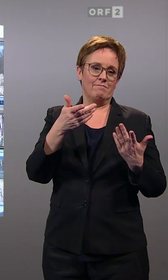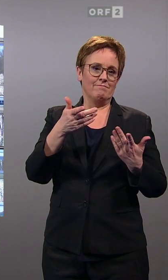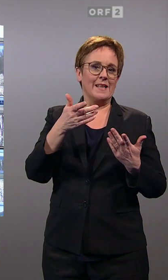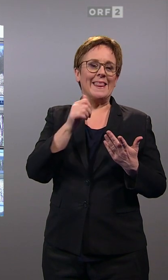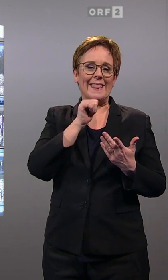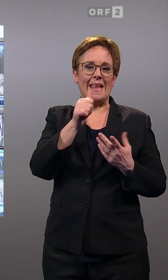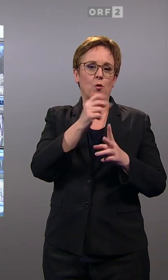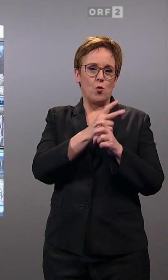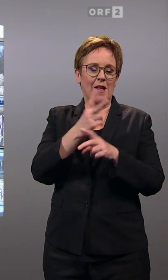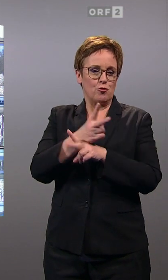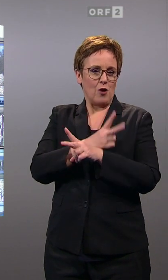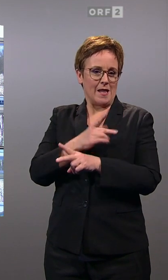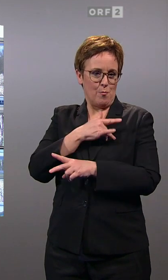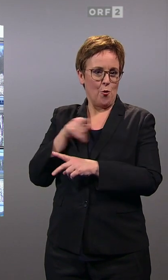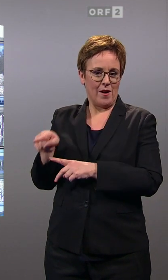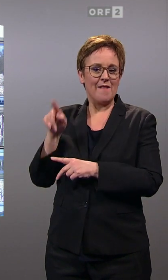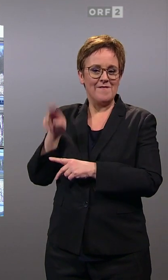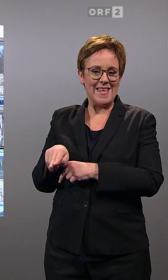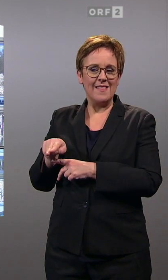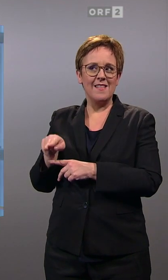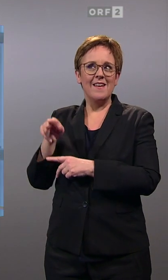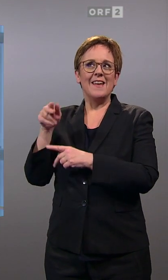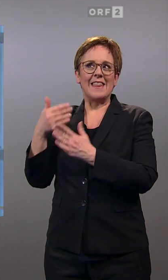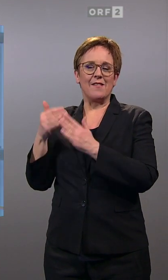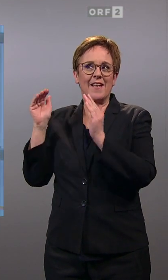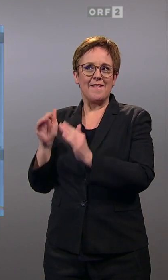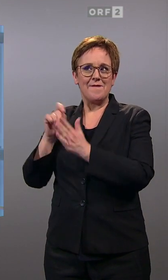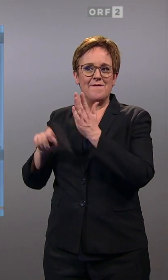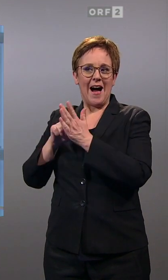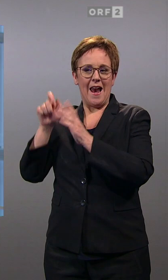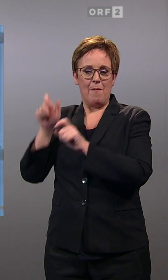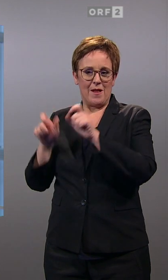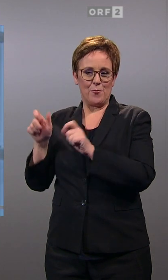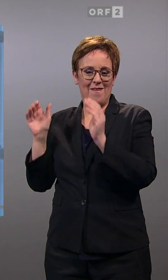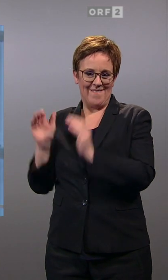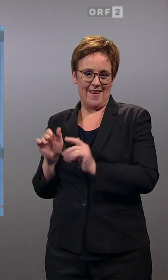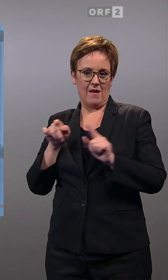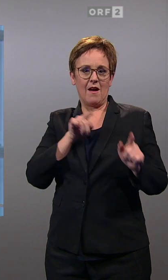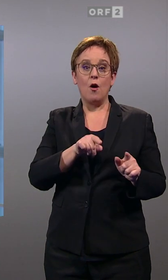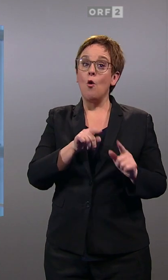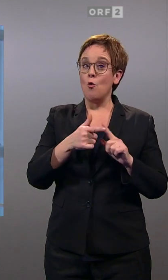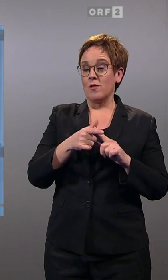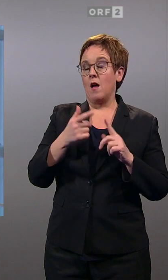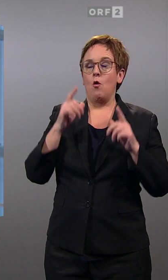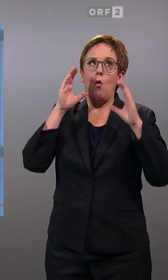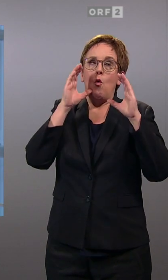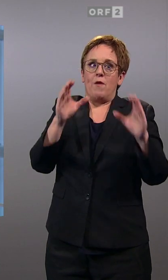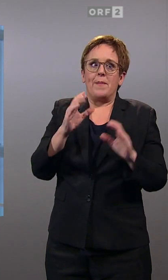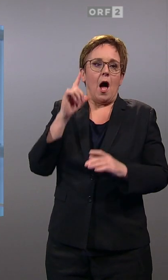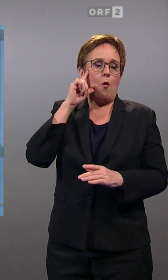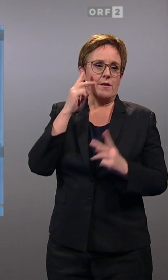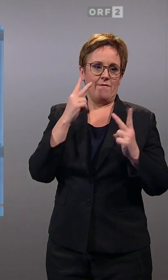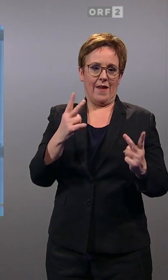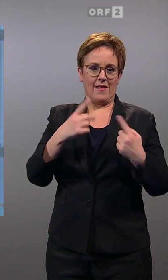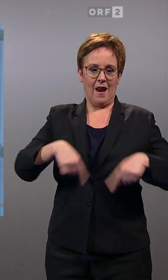mit nichtösterreichischer Staatsbürgerschaft weniger Wähler. Und zweitens, Niederösterreich ist das ÖVP-Kernland. Und hier